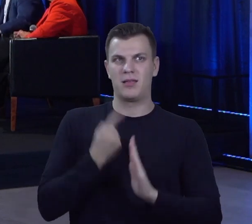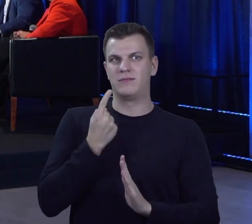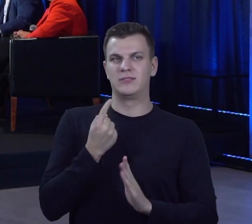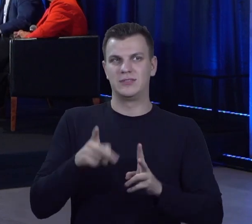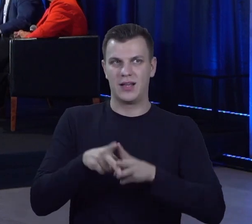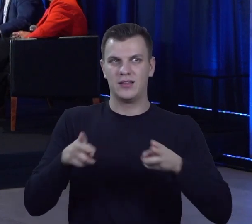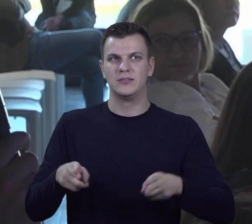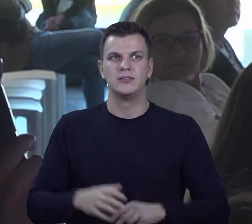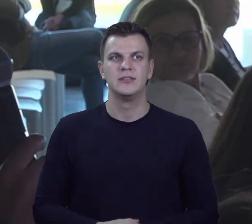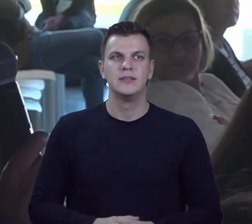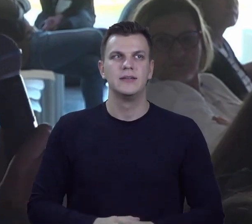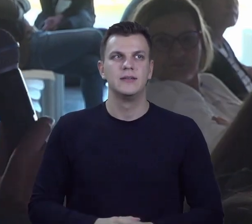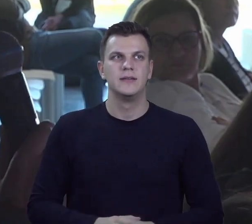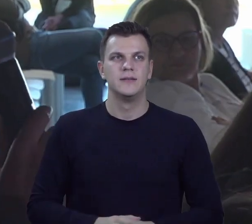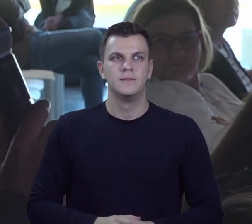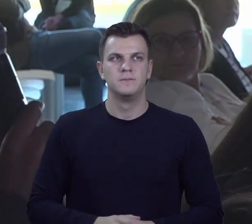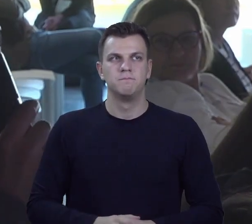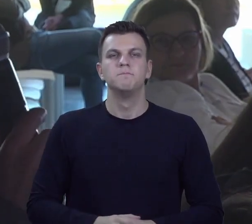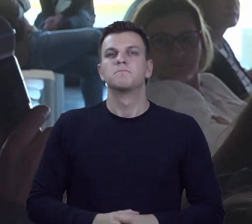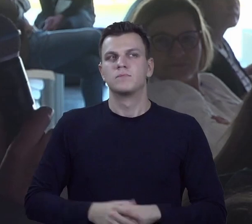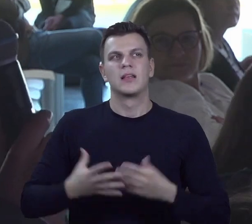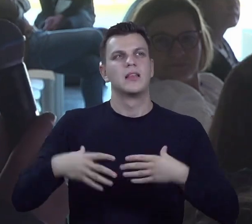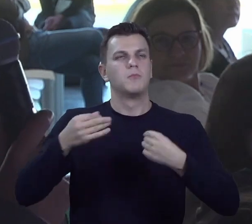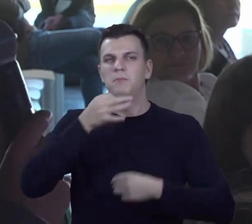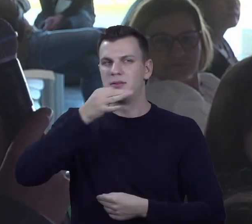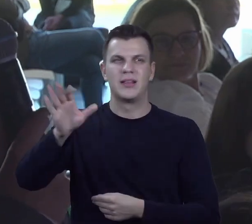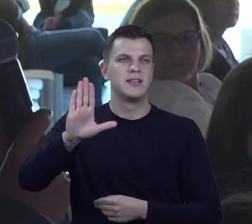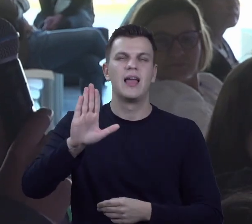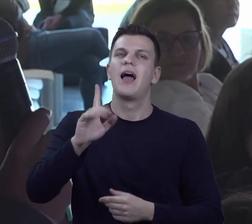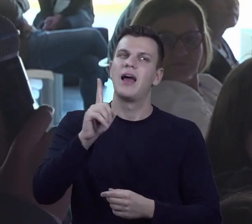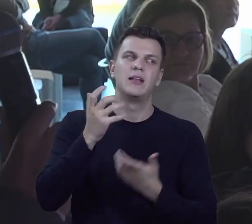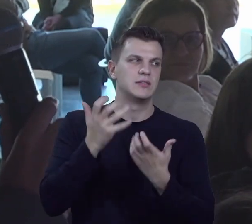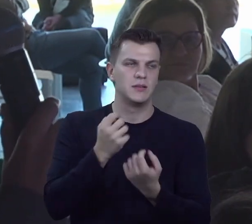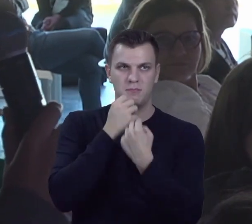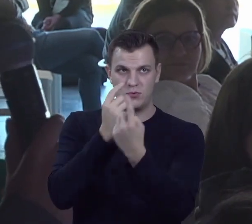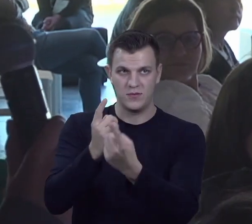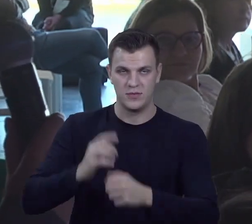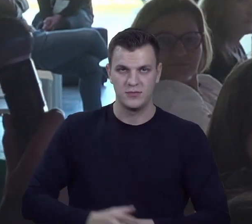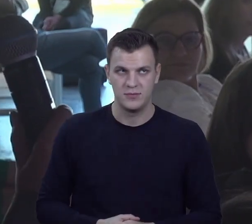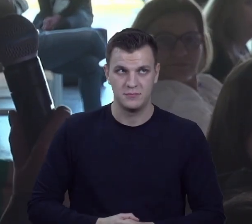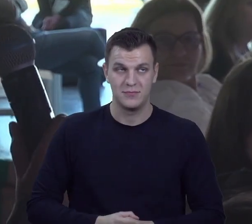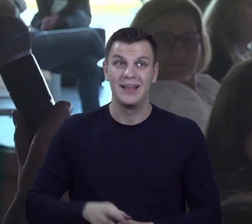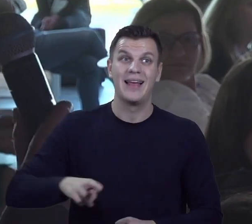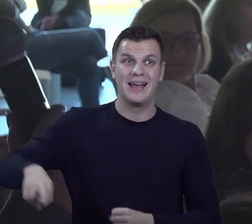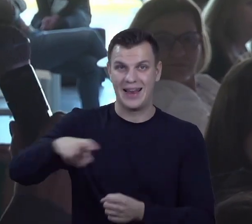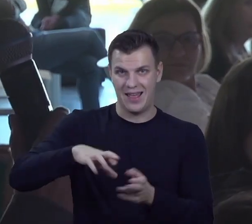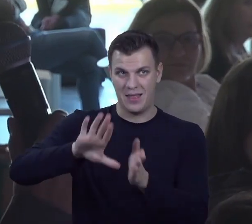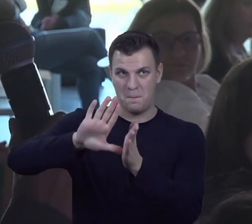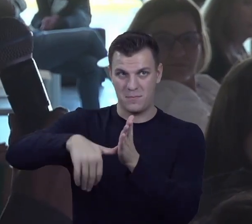i pozwolę na początek to jeszcze nie jest pytanie zauważyć, że rady miejskie